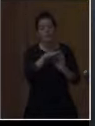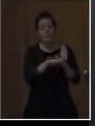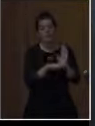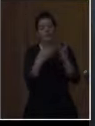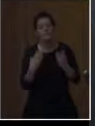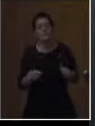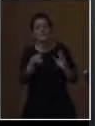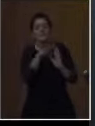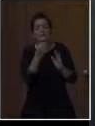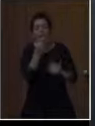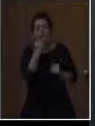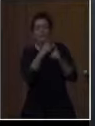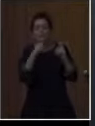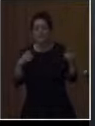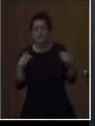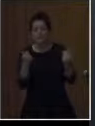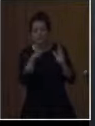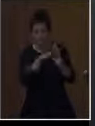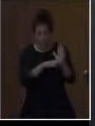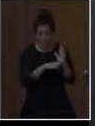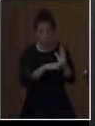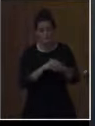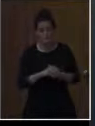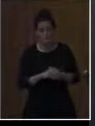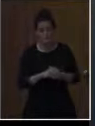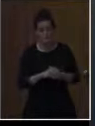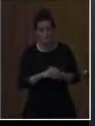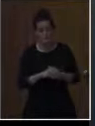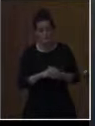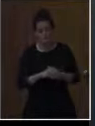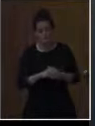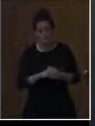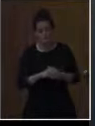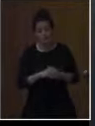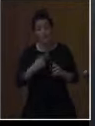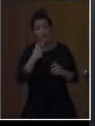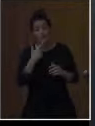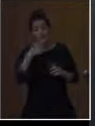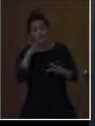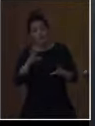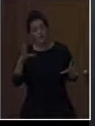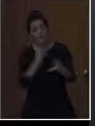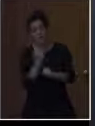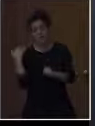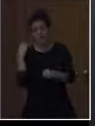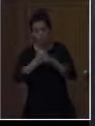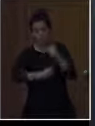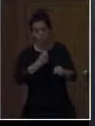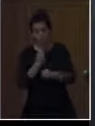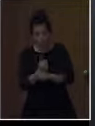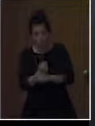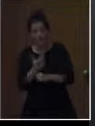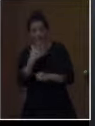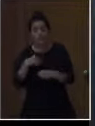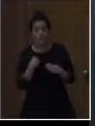Πέντε χρόνια δράσεων με το πρόγραμμα ενσώματης στο σχολείο μας έχουν βάλει ήδη το μικρόβιο της υγιεινής διατροφής. Όμως πώς η